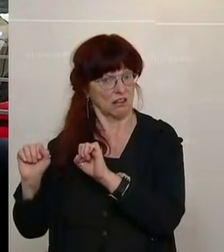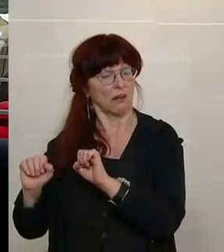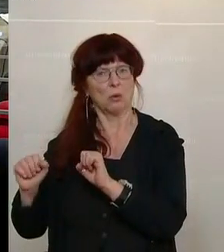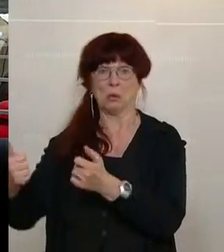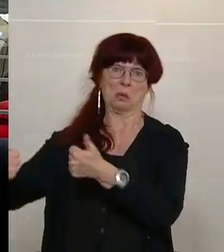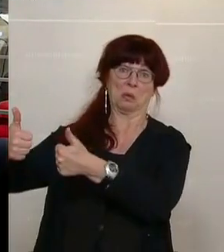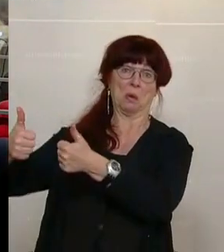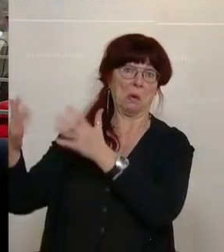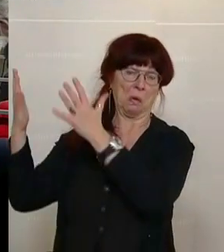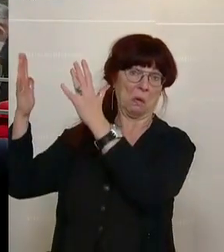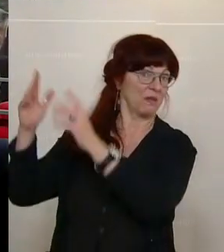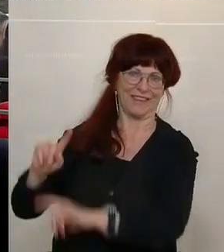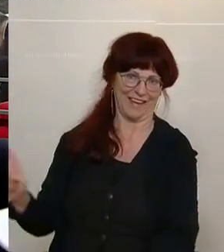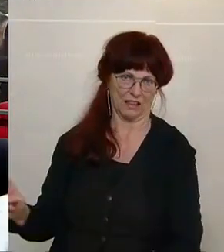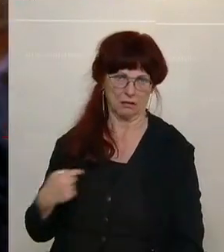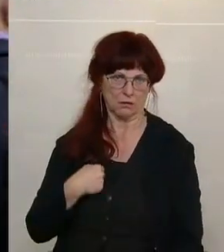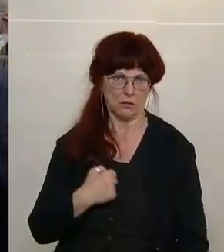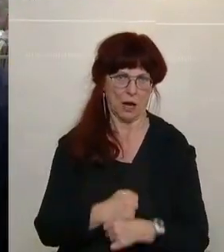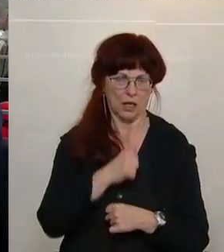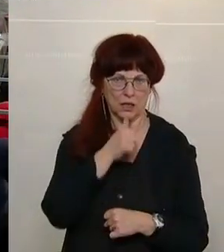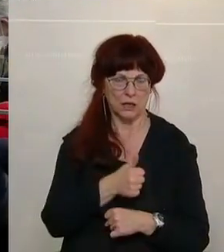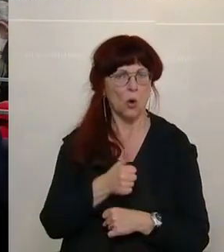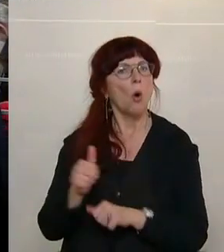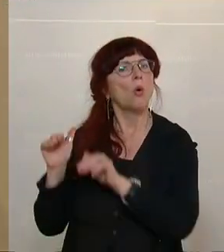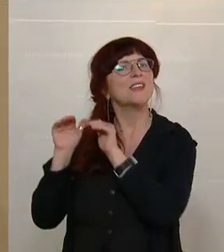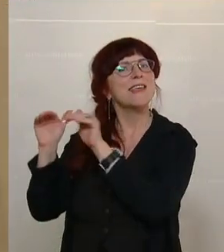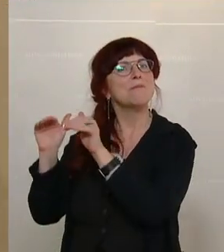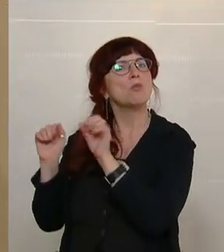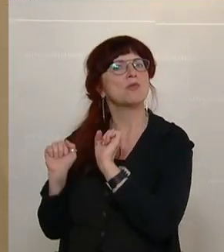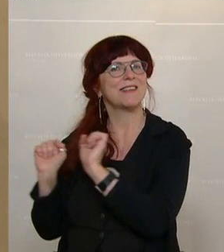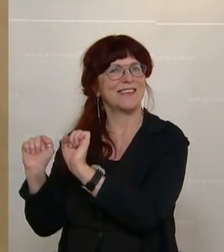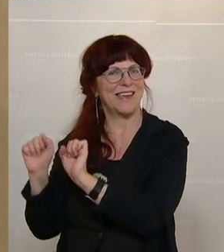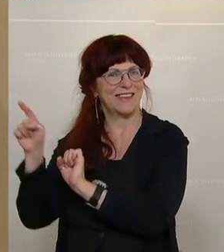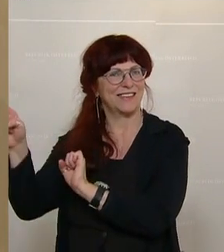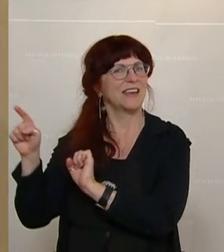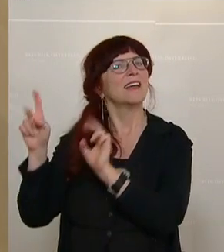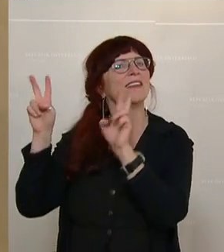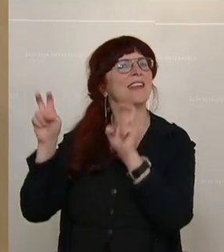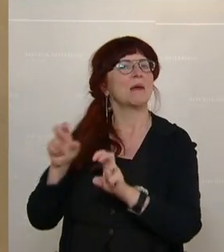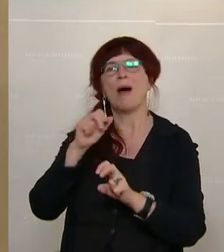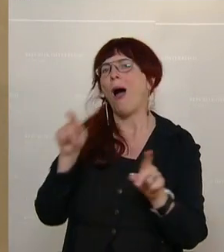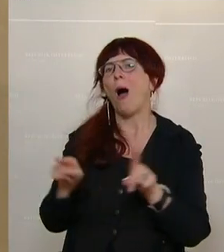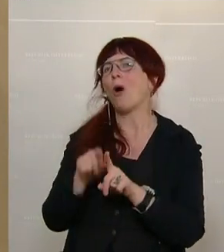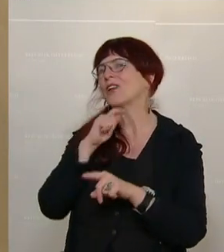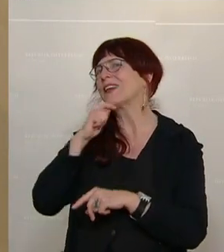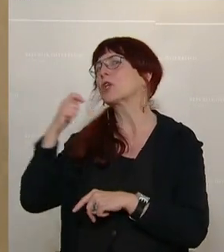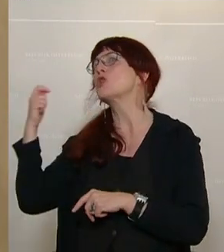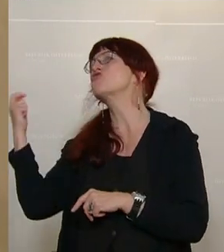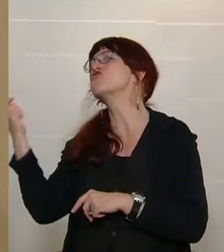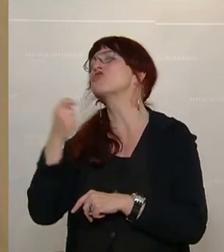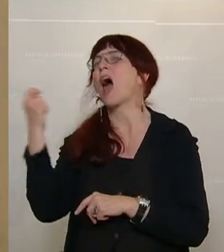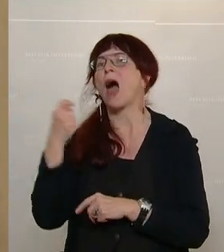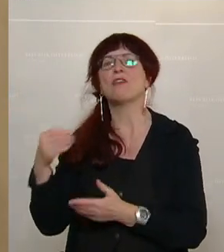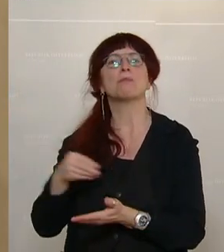Nikola Scherock ist am Wort von Neneos, er ist Jurist. Darum, ob Herbert Kickl diese Strafe zahlen wird, das hat der Kollege Ofernauer offensichtlich noch nicht verstanden.